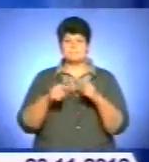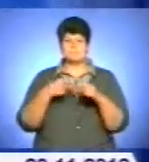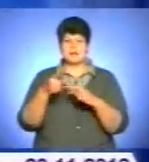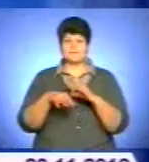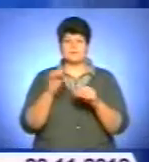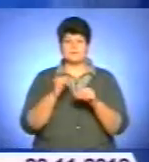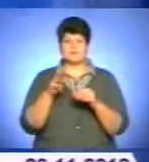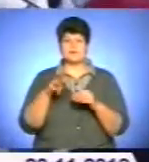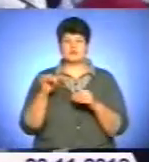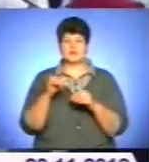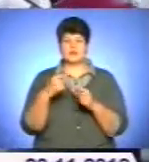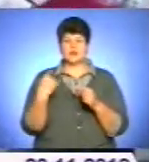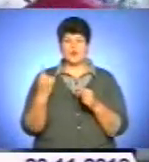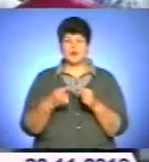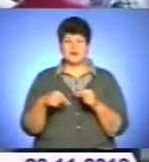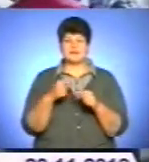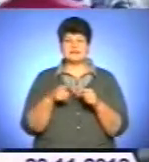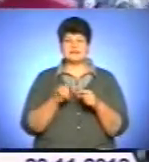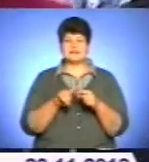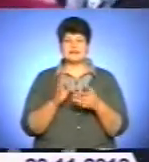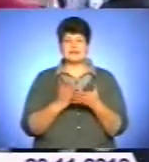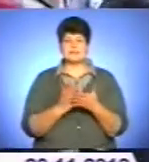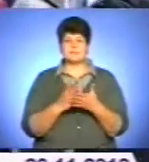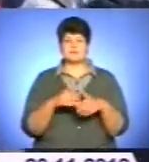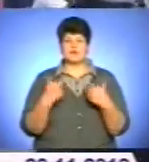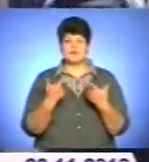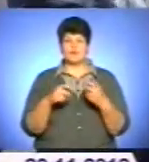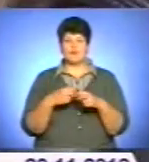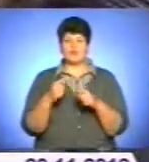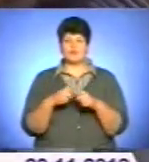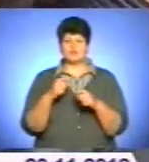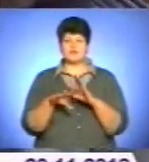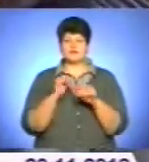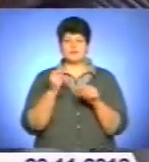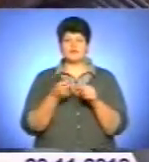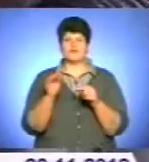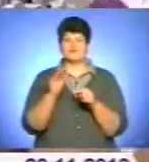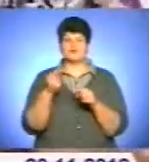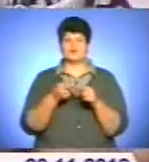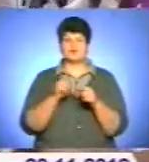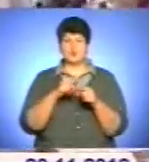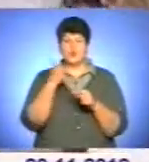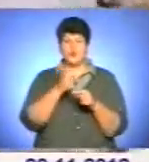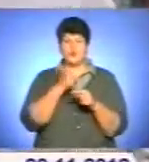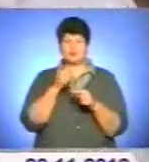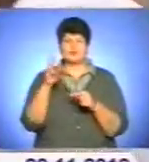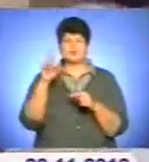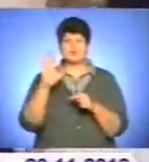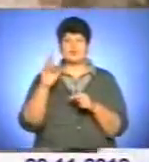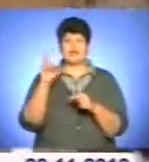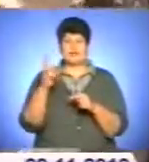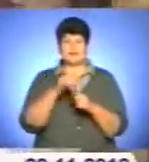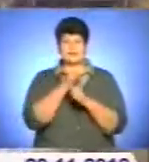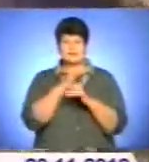округах. Як відомо, приводом для цього стали порушення під час парламентських виборів у жовтні цього року, внаслідок чого ЦВК не змогла визначити результатів